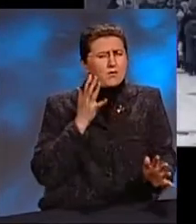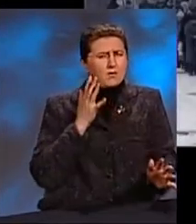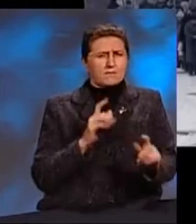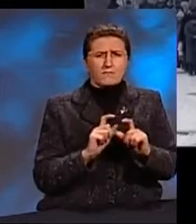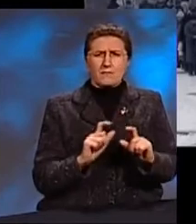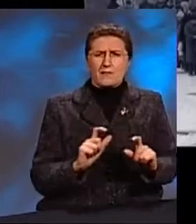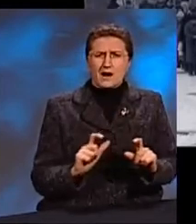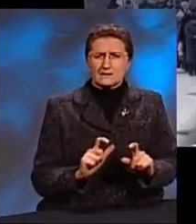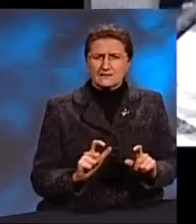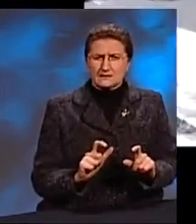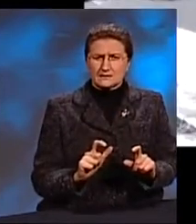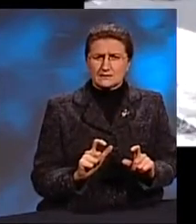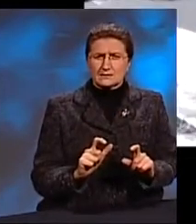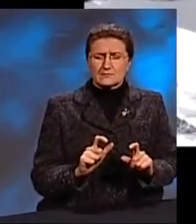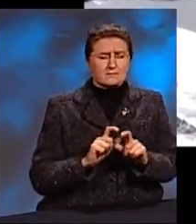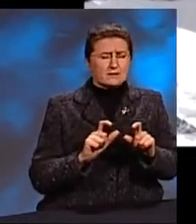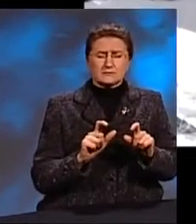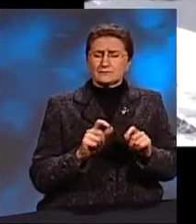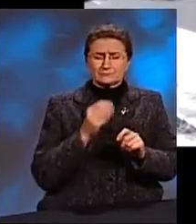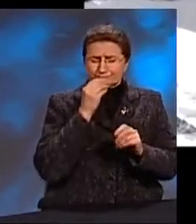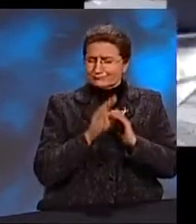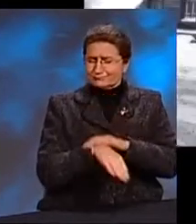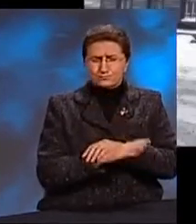магазинах, пустые полки,